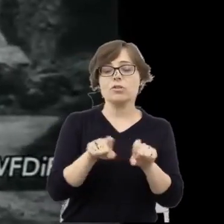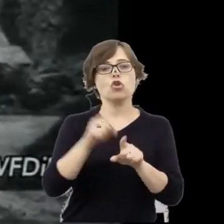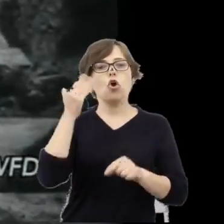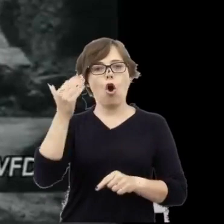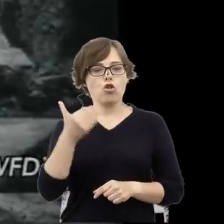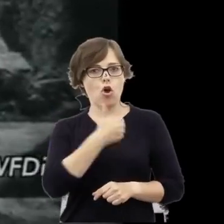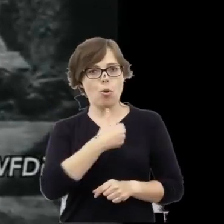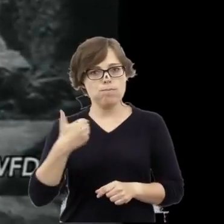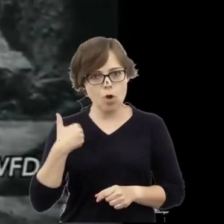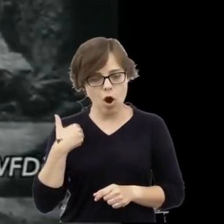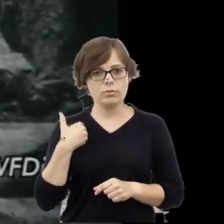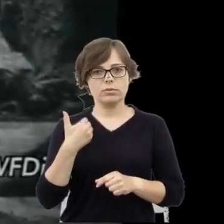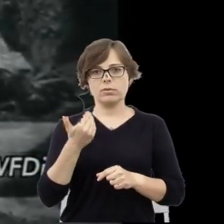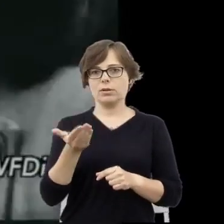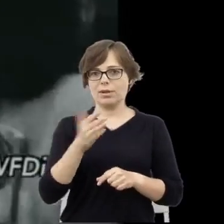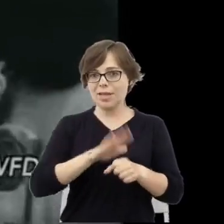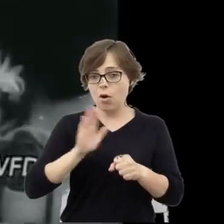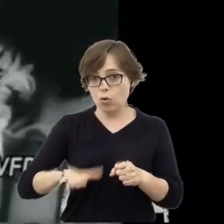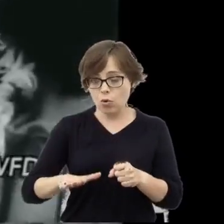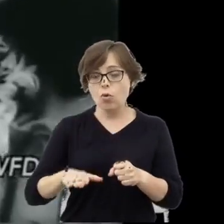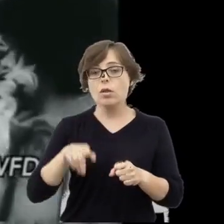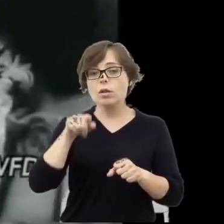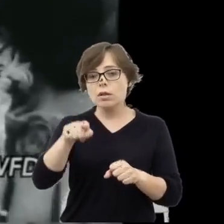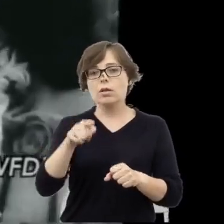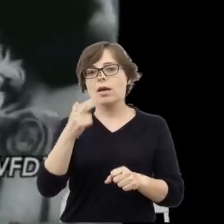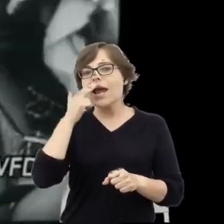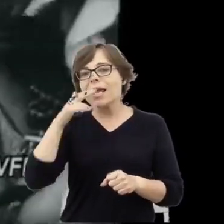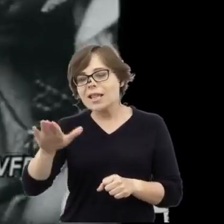brunatnej zarazy będą zniszczone.